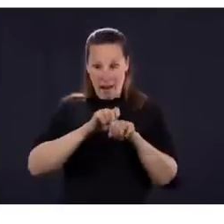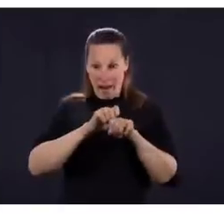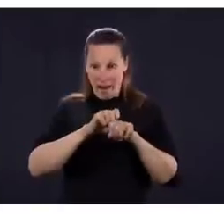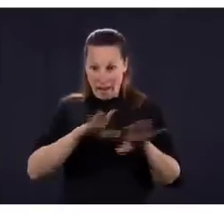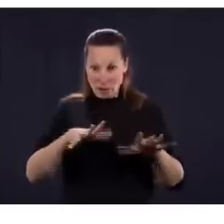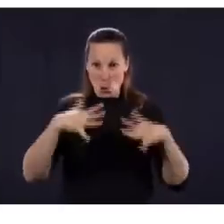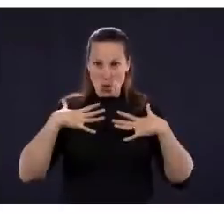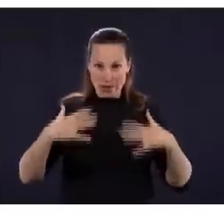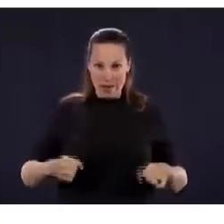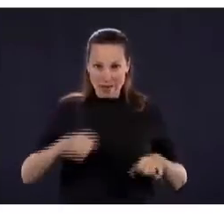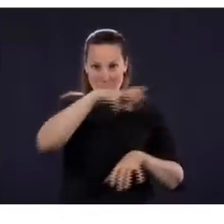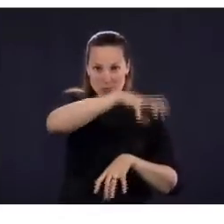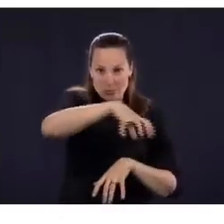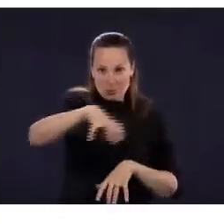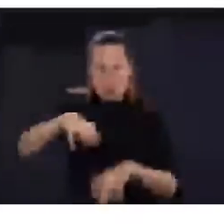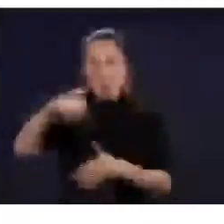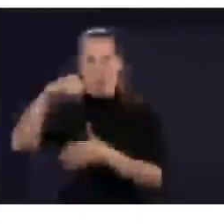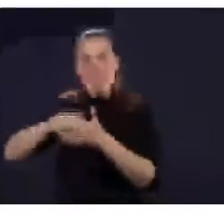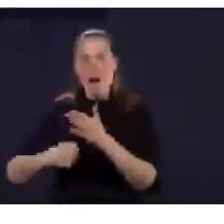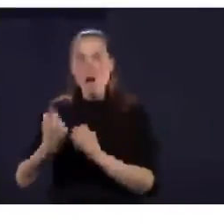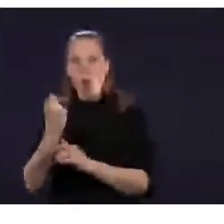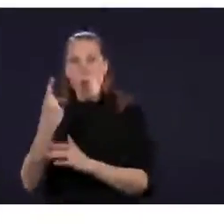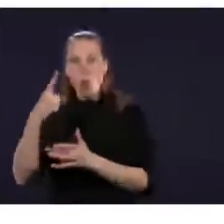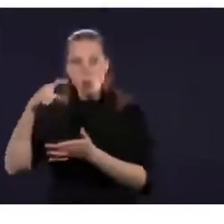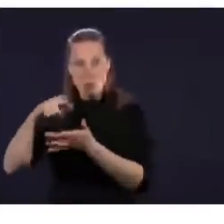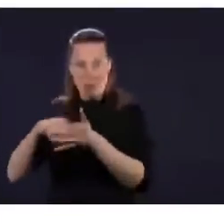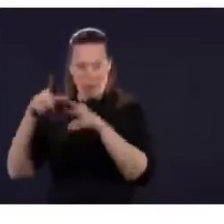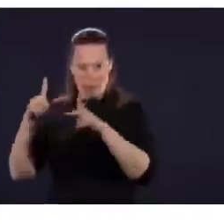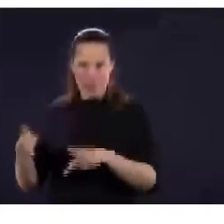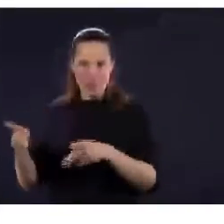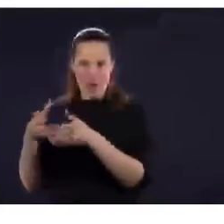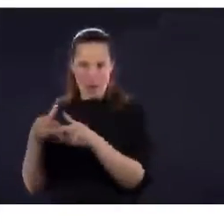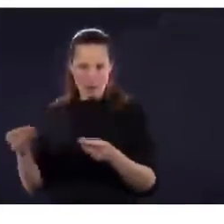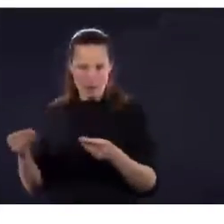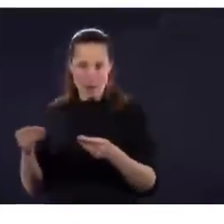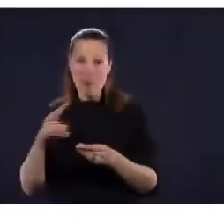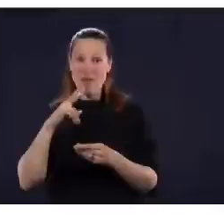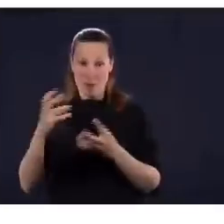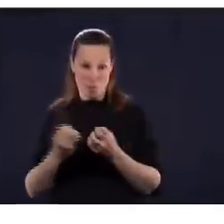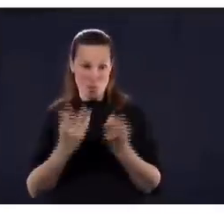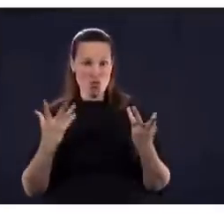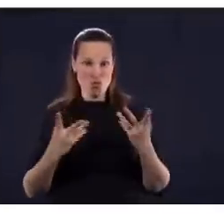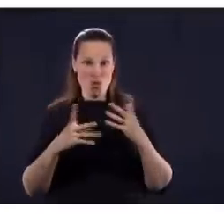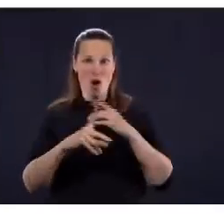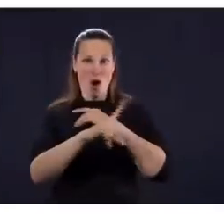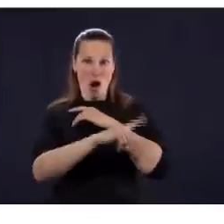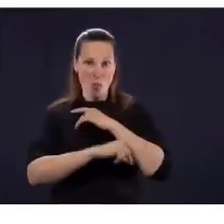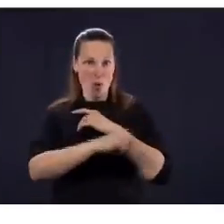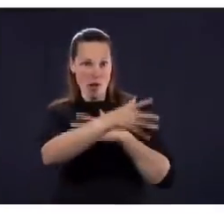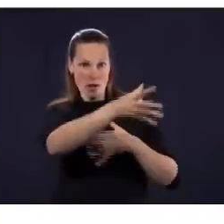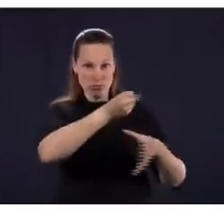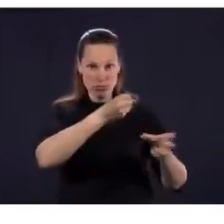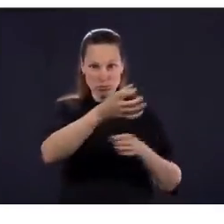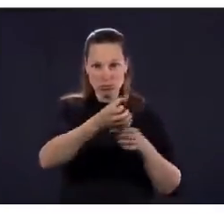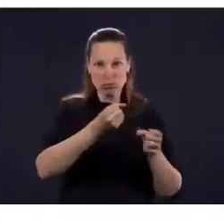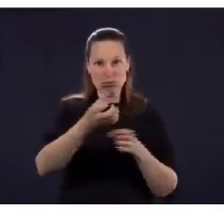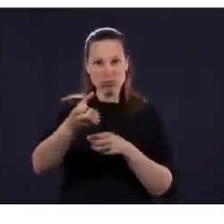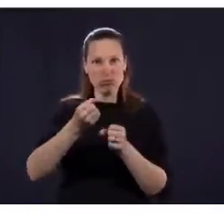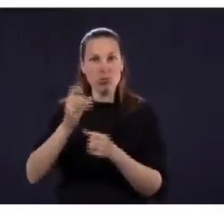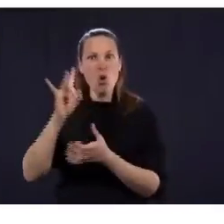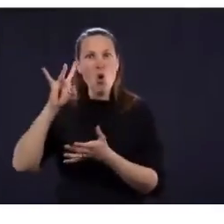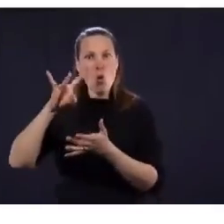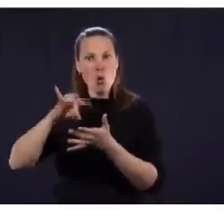Donc, c'est serré. On n'est pas à 100 % d'activité dans les hôpitaux, mais on est à un taux d'activité plus